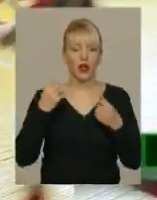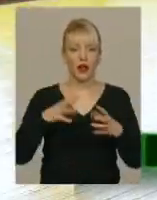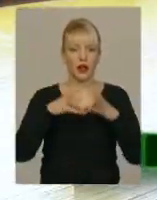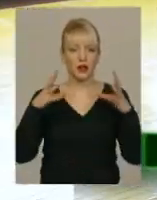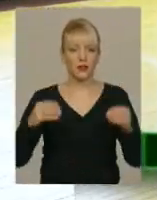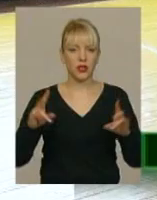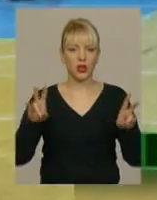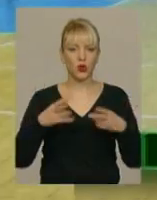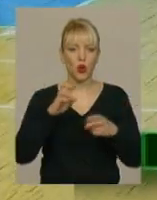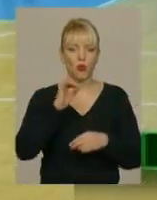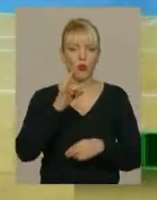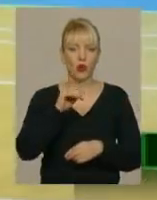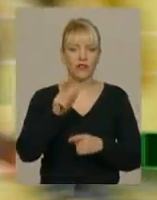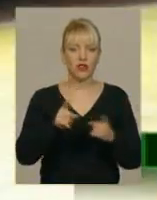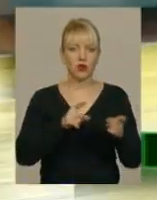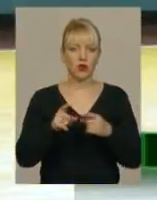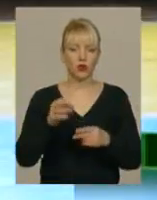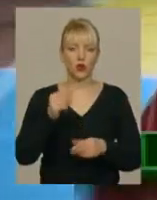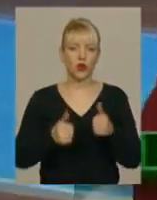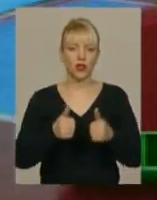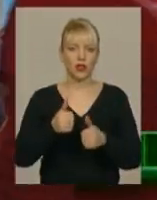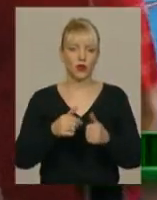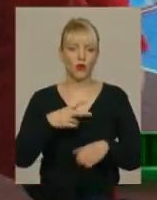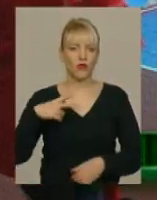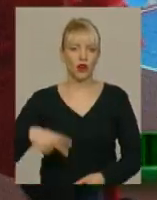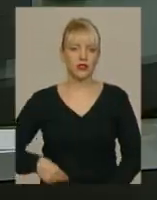клуб «Буревісник» з Хмельницького готується до ігор у Франції.